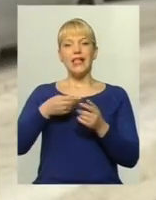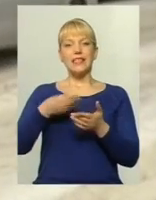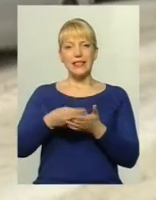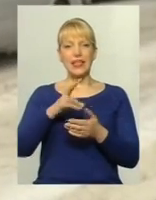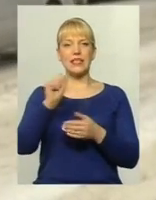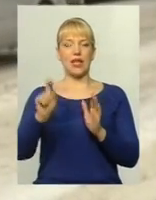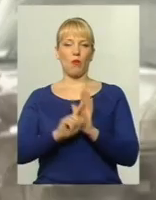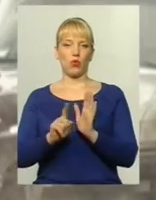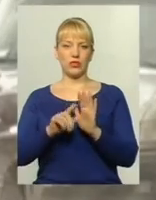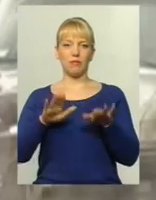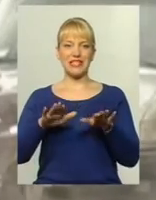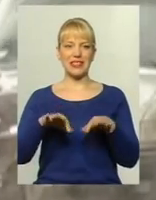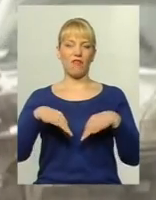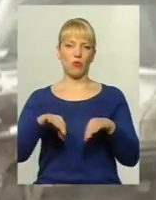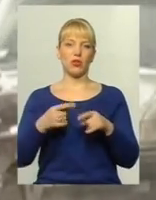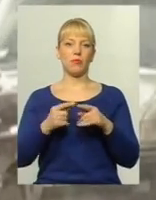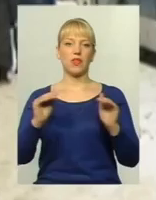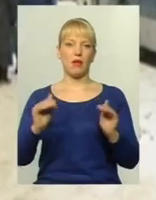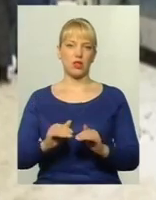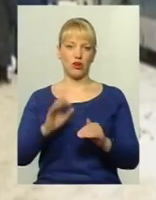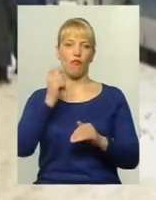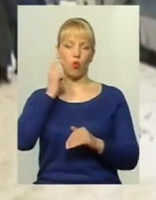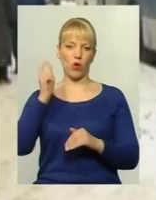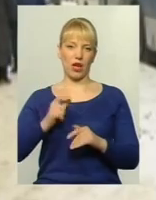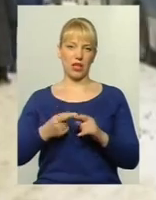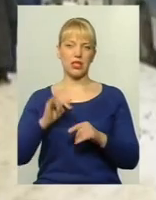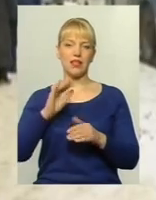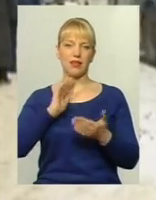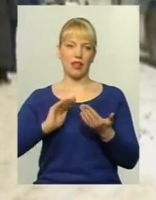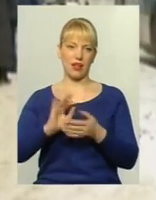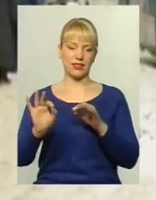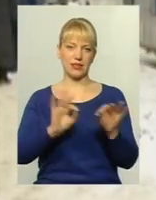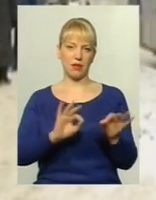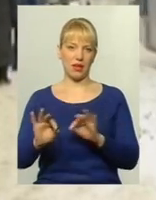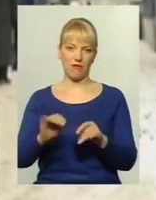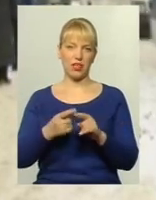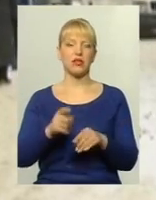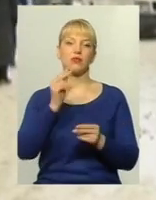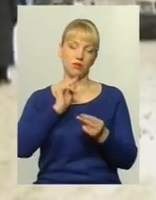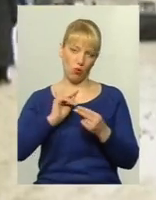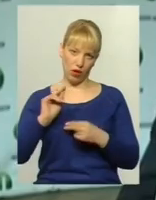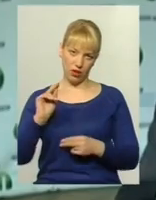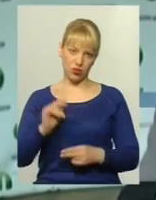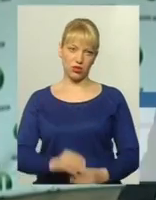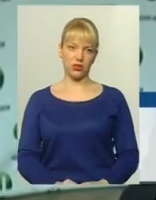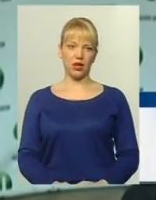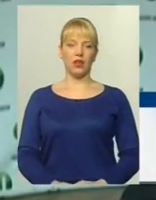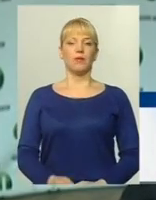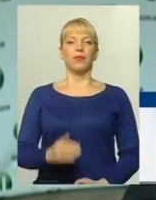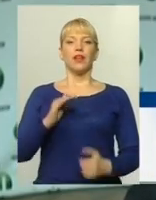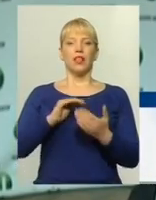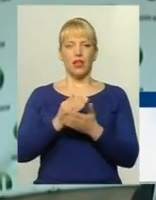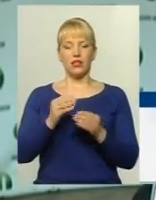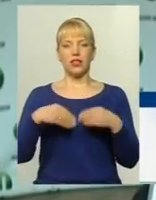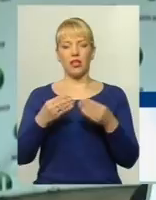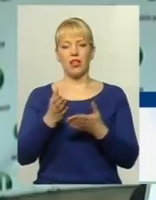у місцевому транспорті – одна з найнижчих в Україні До того ж, якість перевезень у Хмельницькому таки покращилася Якість надання похлуг